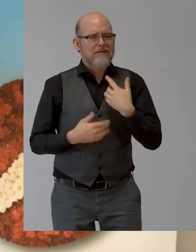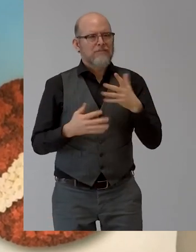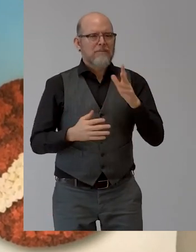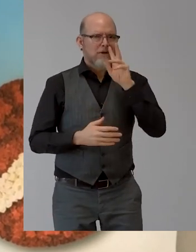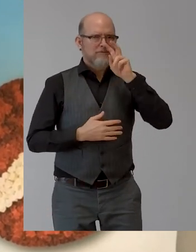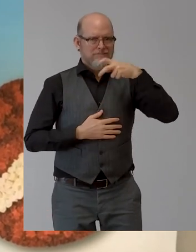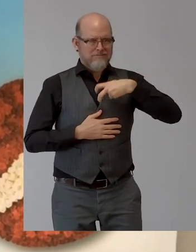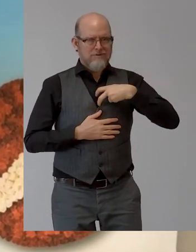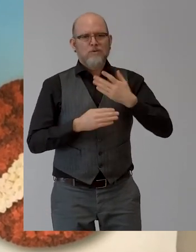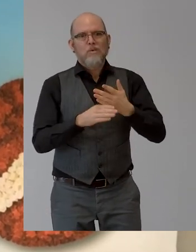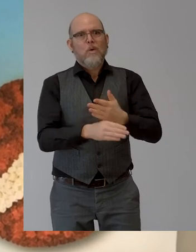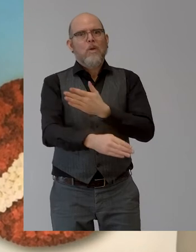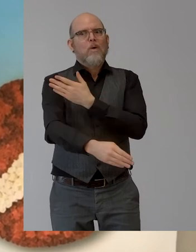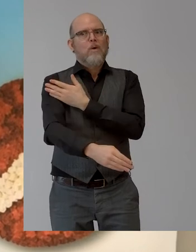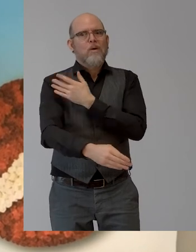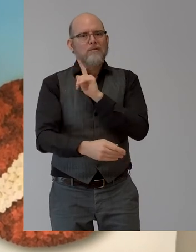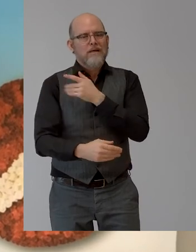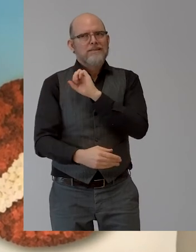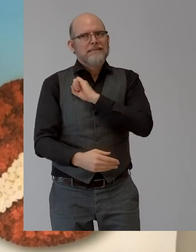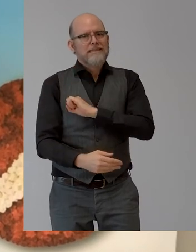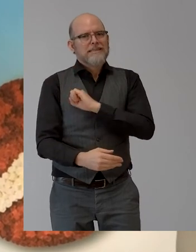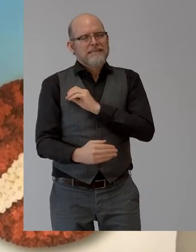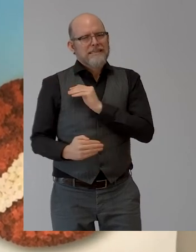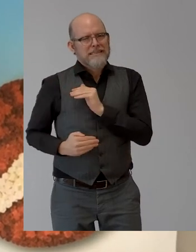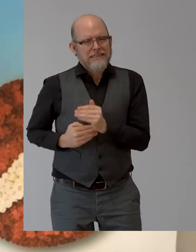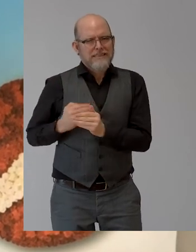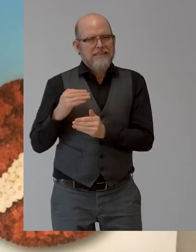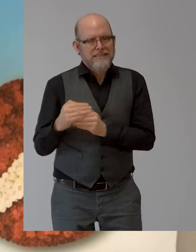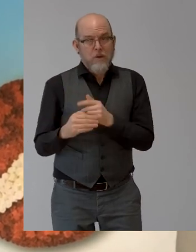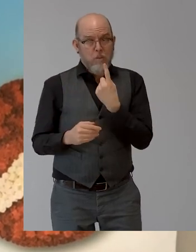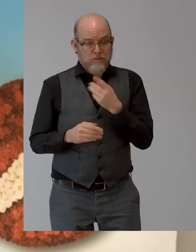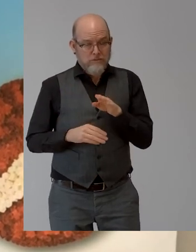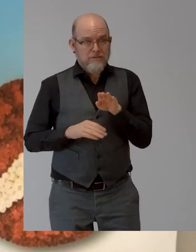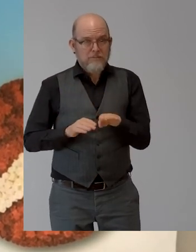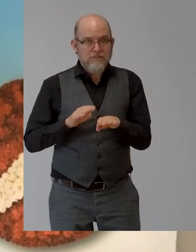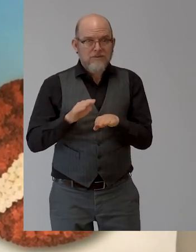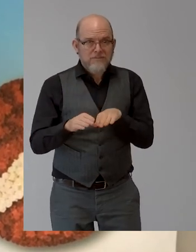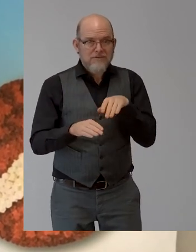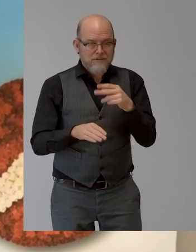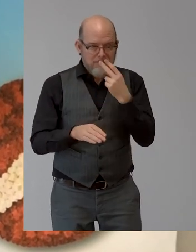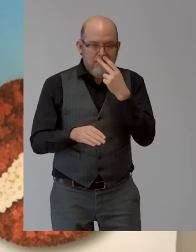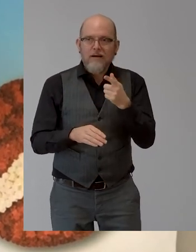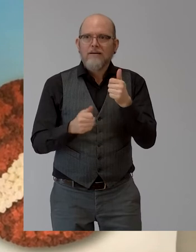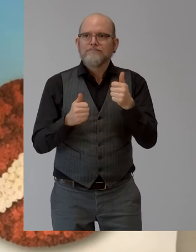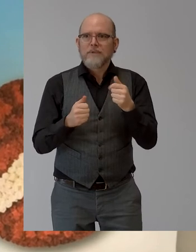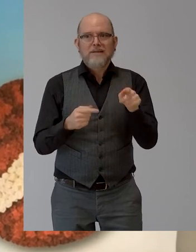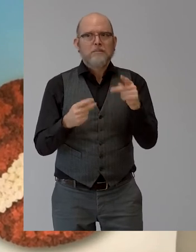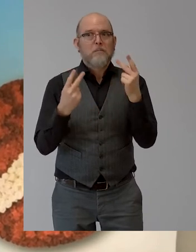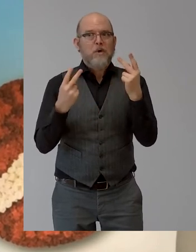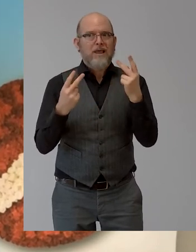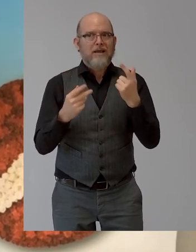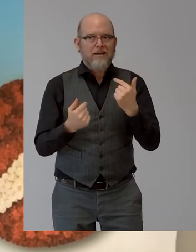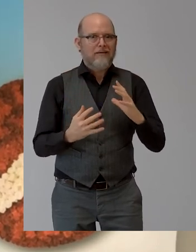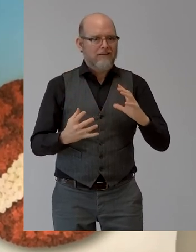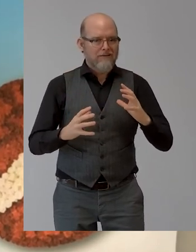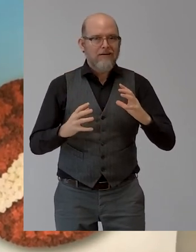But every step in the right direction is important. I have mentioned we are unfortunately only among the only